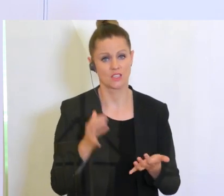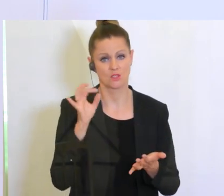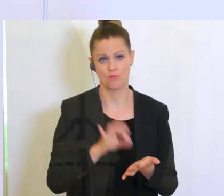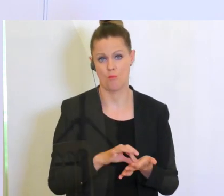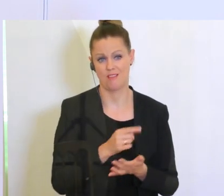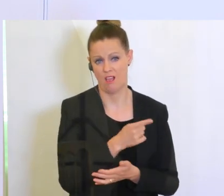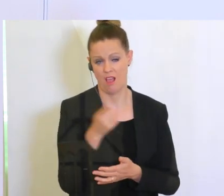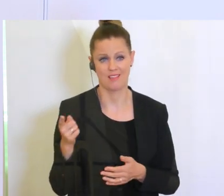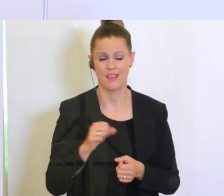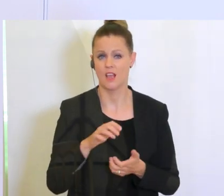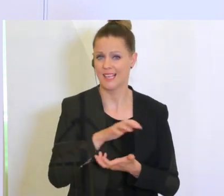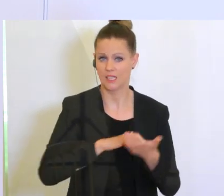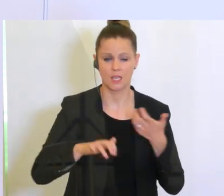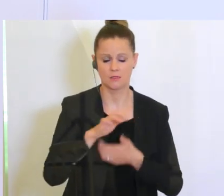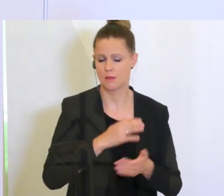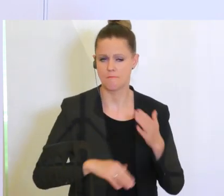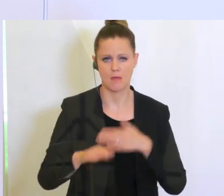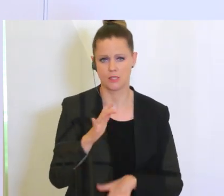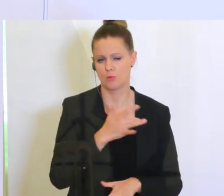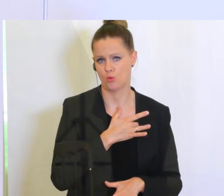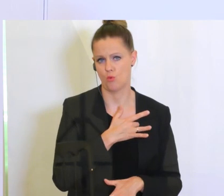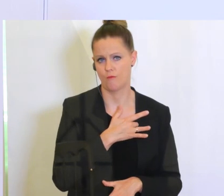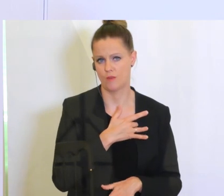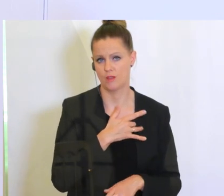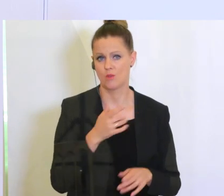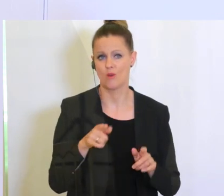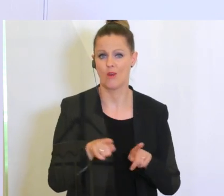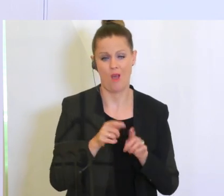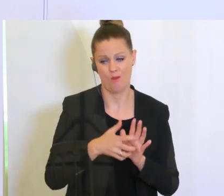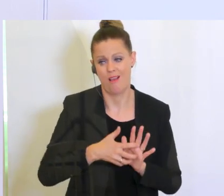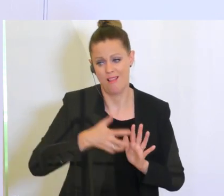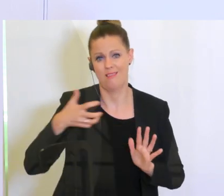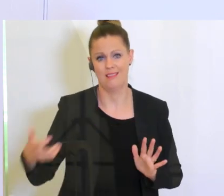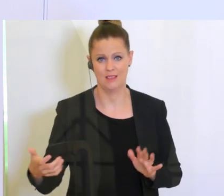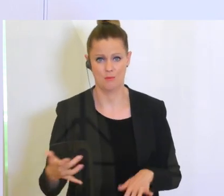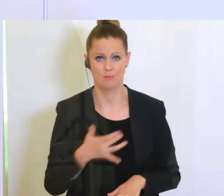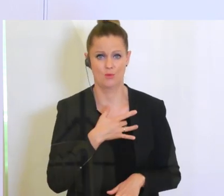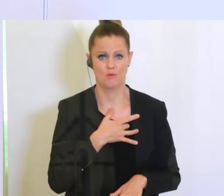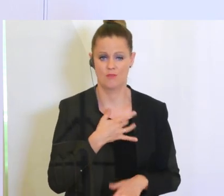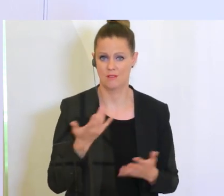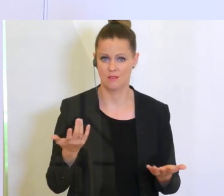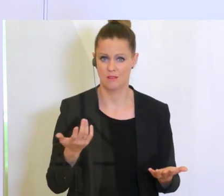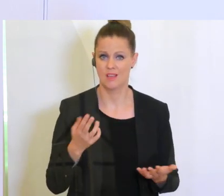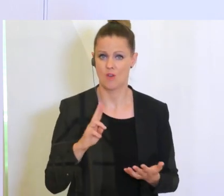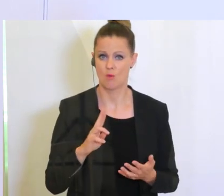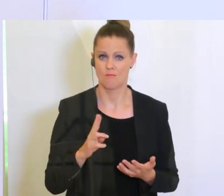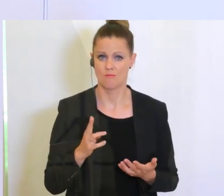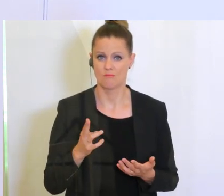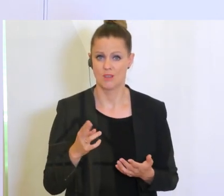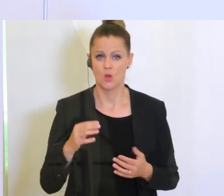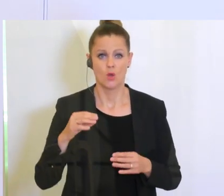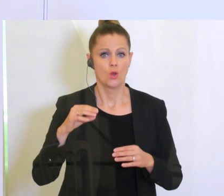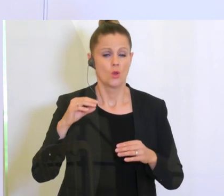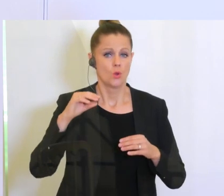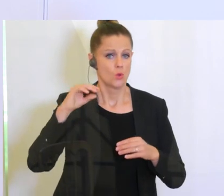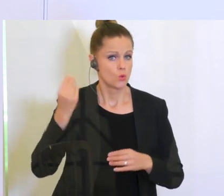von der Krise am meisten betroffen und wahrscheinlich auch länger betroffen, weil das Hochfahren des Kunst- und